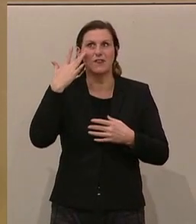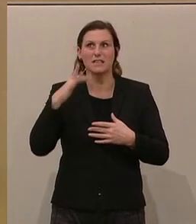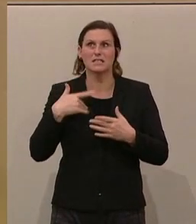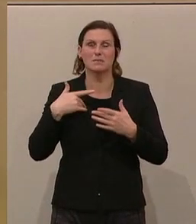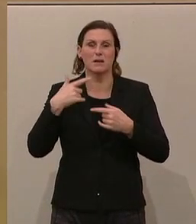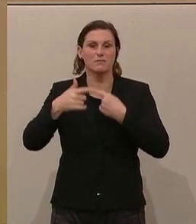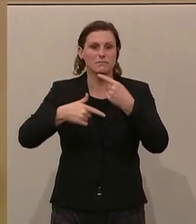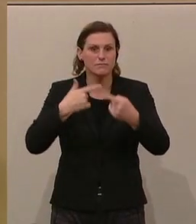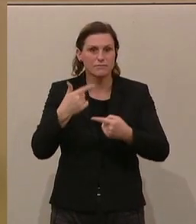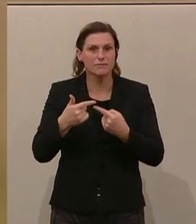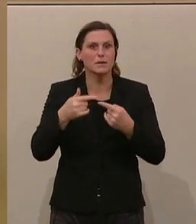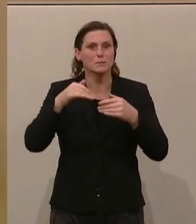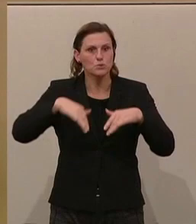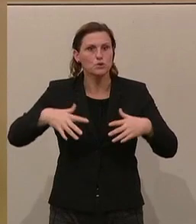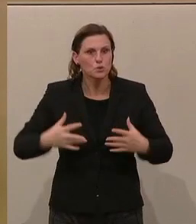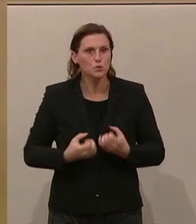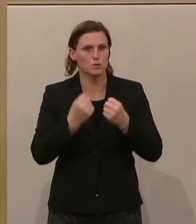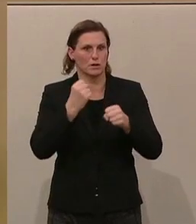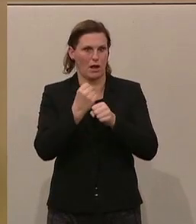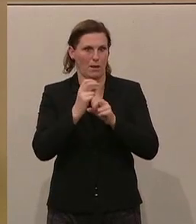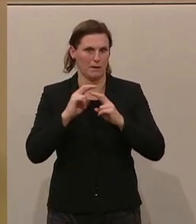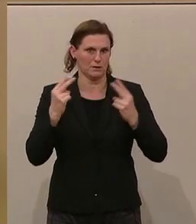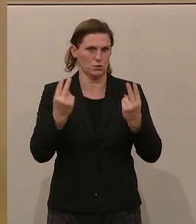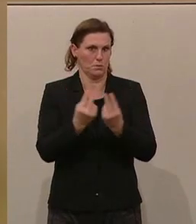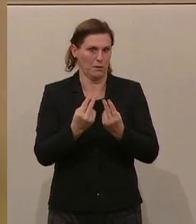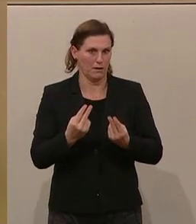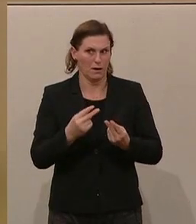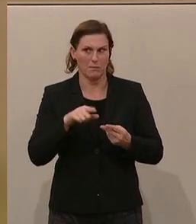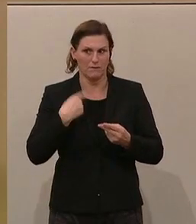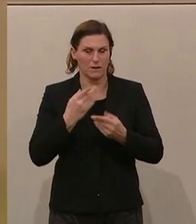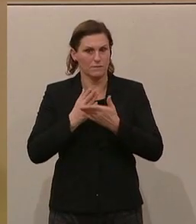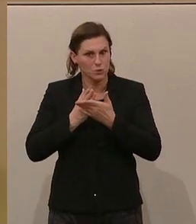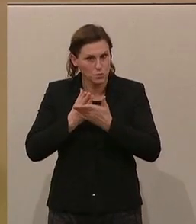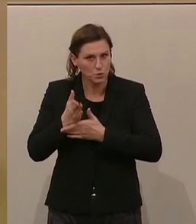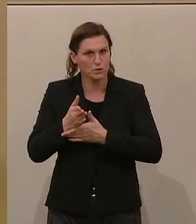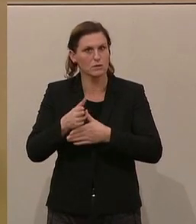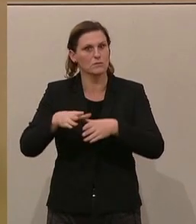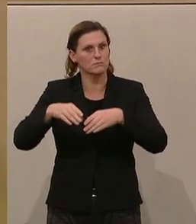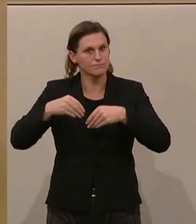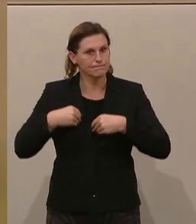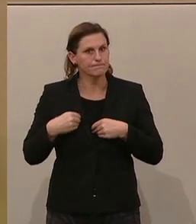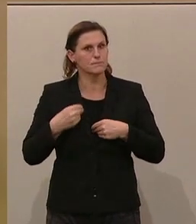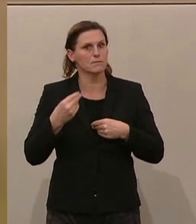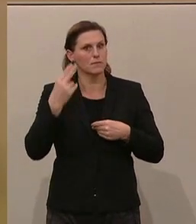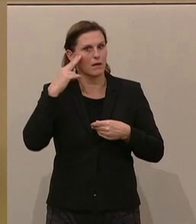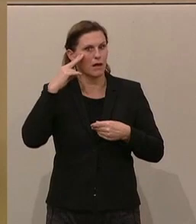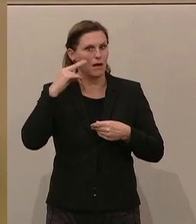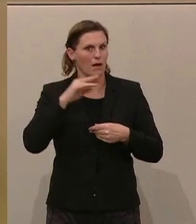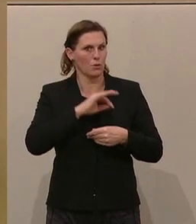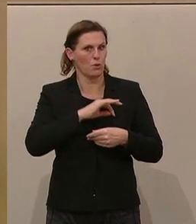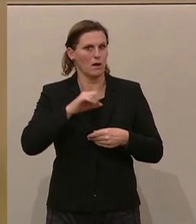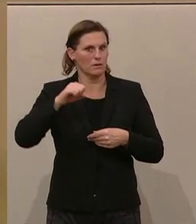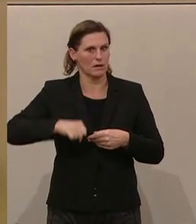muss ich sagen, wir wissen etwas weiter. Wir haben uns dazu durchgerungen und Kollege Taschen hat das ja schon sehr schön ausgeführt, nicht nur im